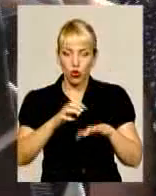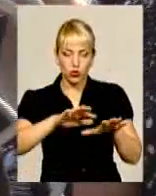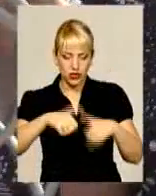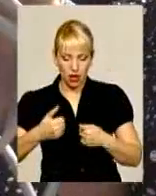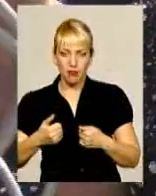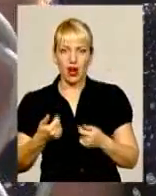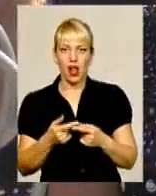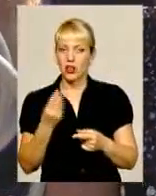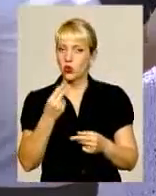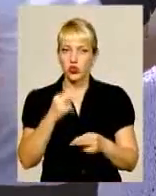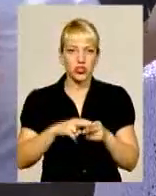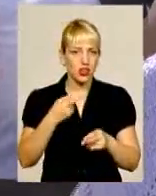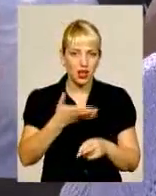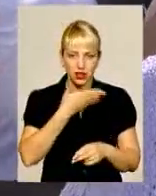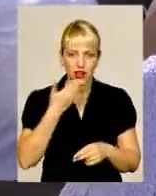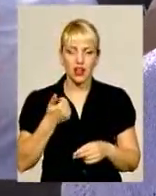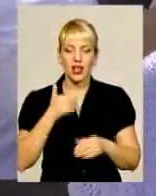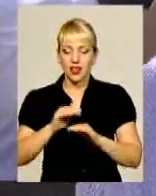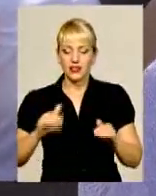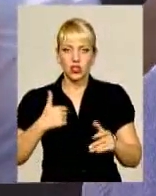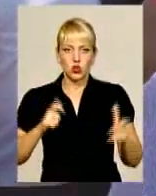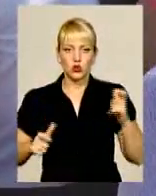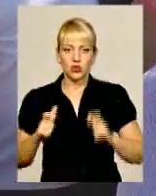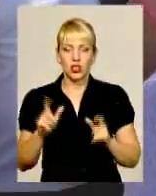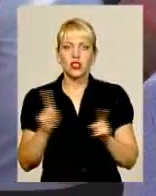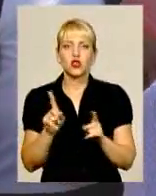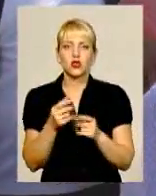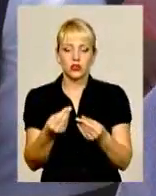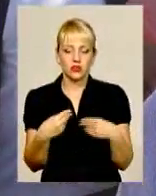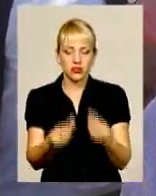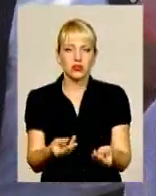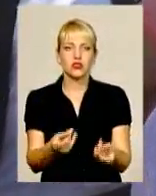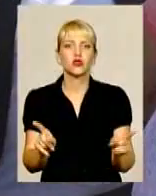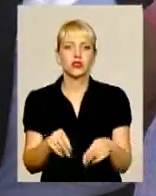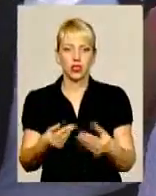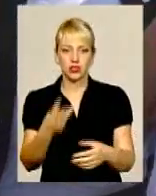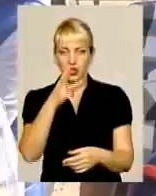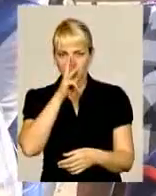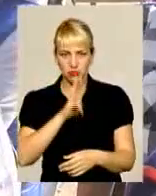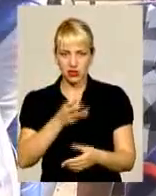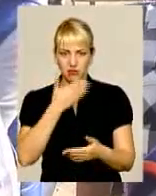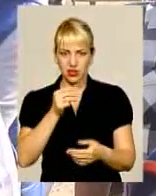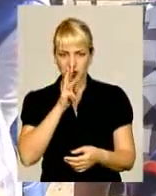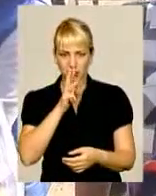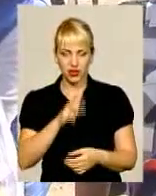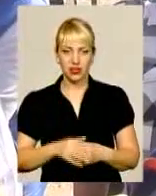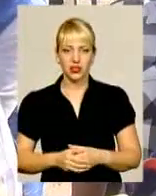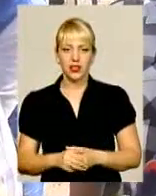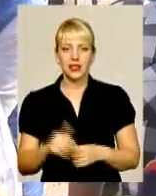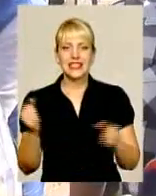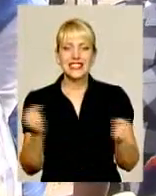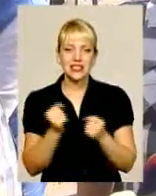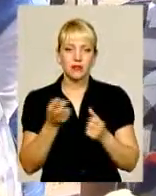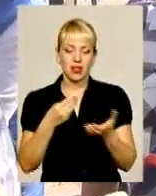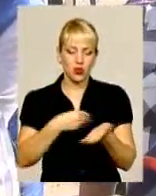Діти в школу йдуть, студенти. От приїхала дитина і немає чим відправити, третій місяць нема зарплат. Зараз треба зерна купити,